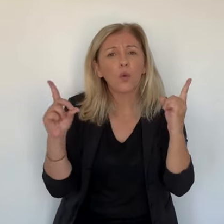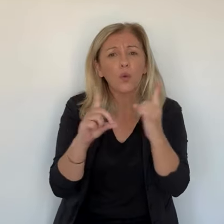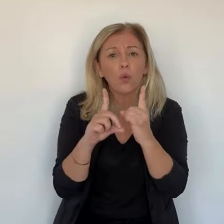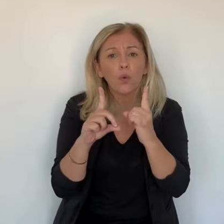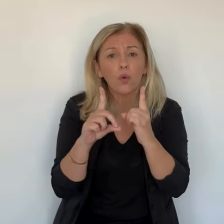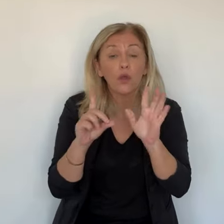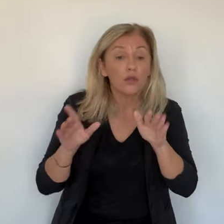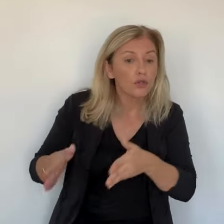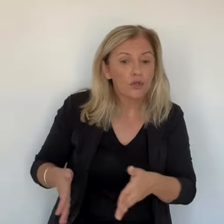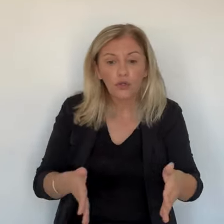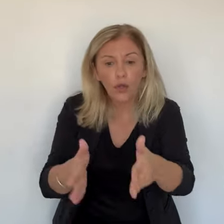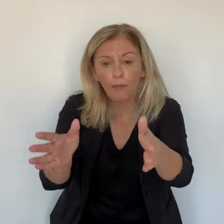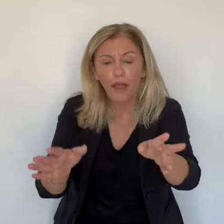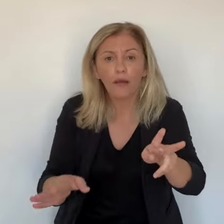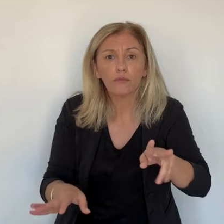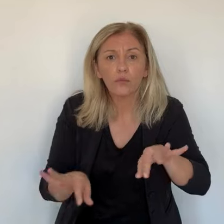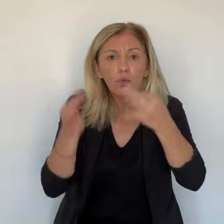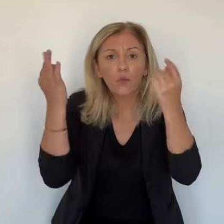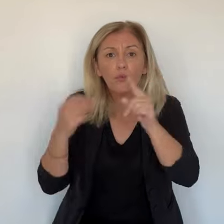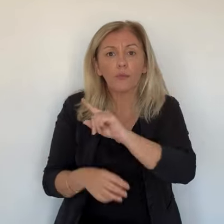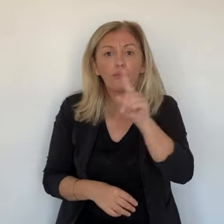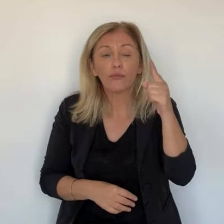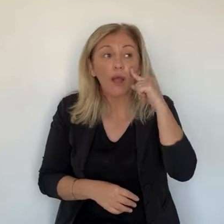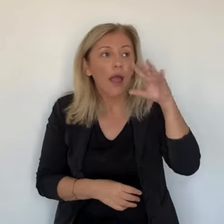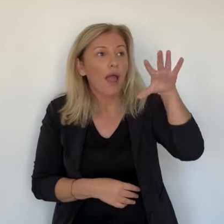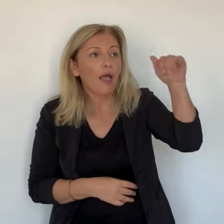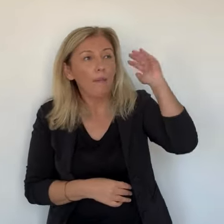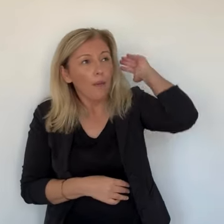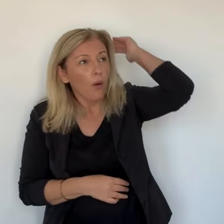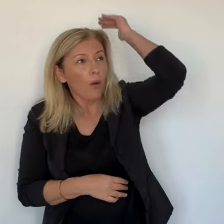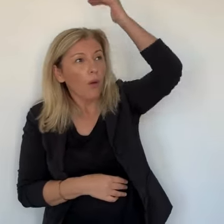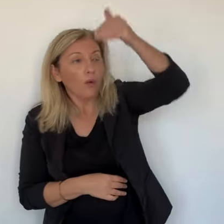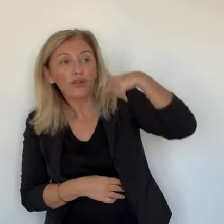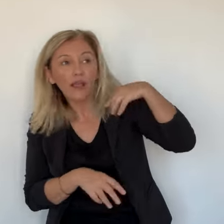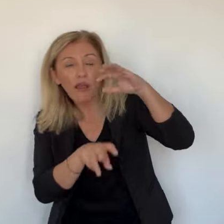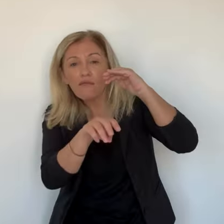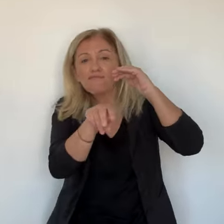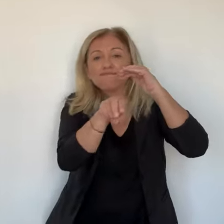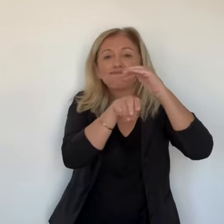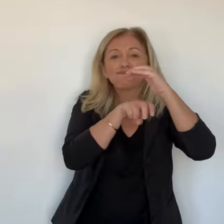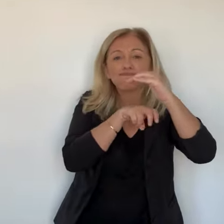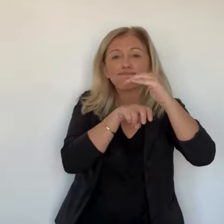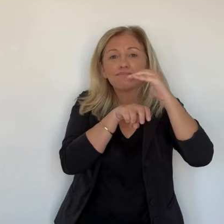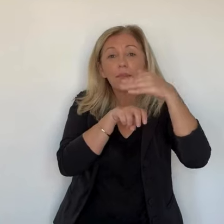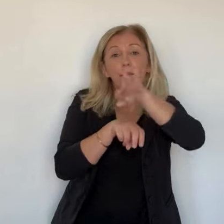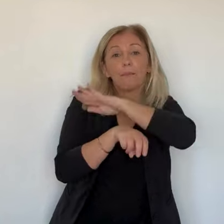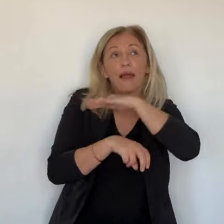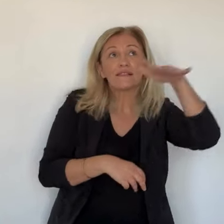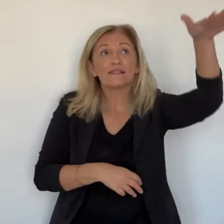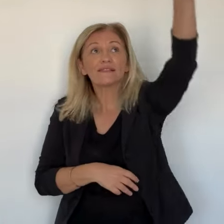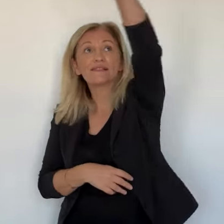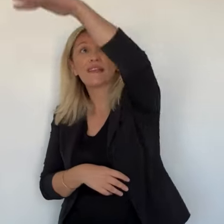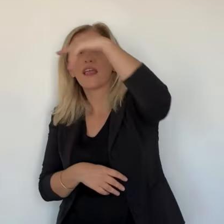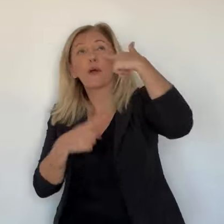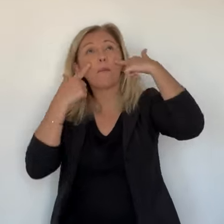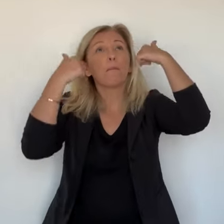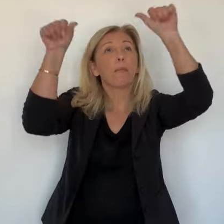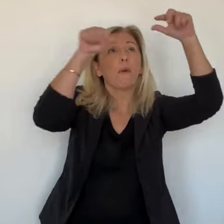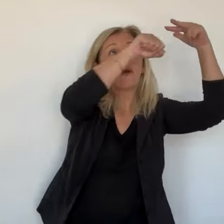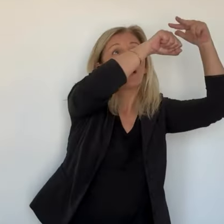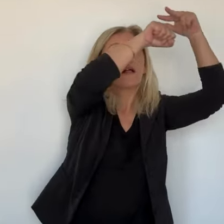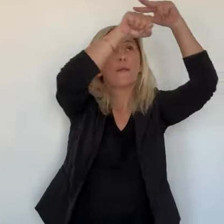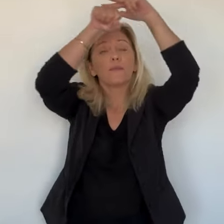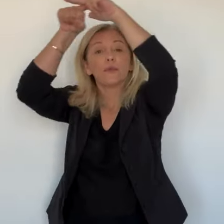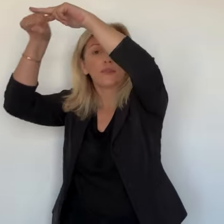me suis mis sous un rocher, j'ai trouvé un petit abri avec une pierre assez dégagée pour voir l'hélico si jamais il venait et je me suis mis sous l'abri et j'ai